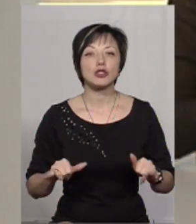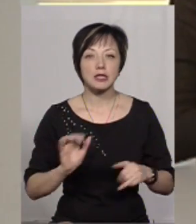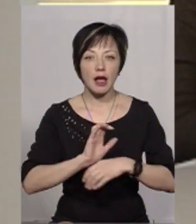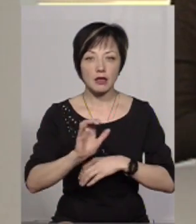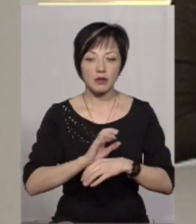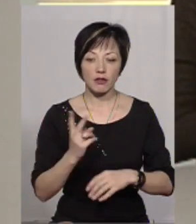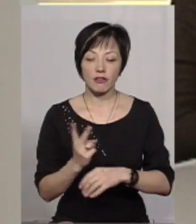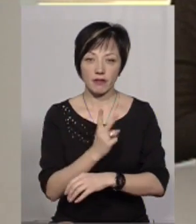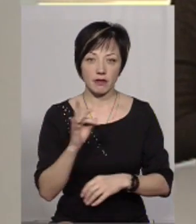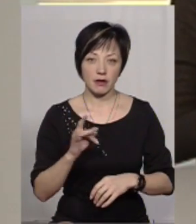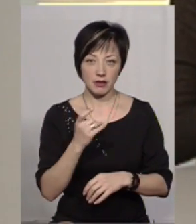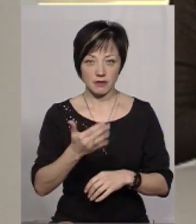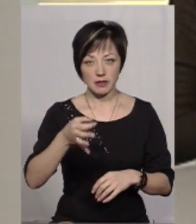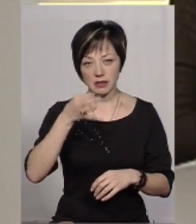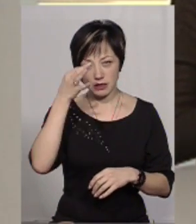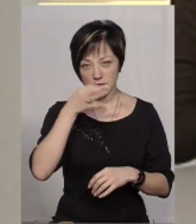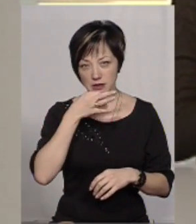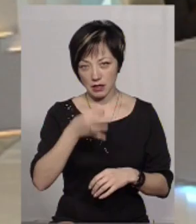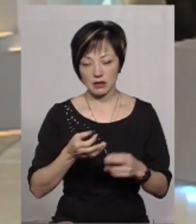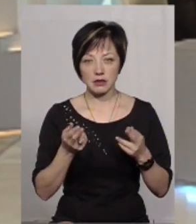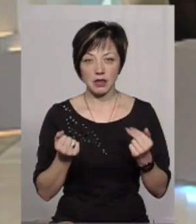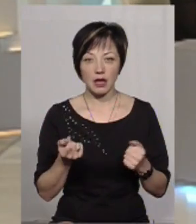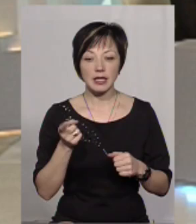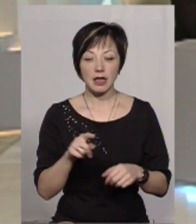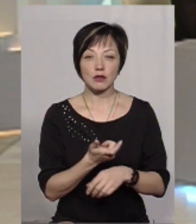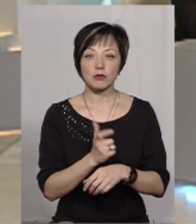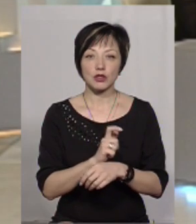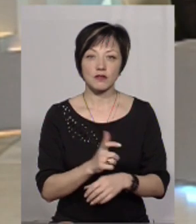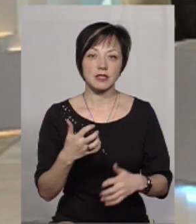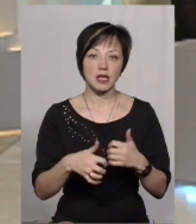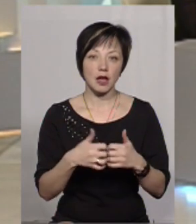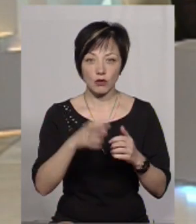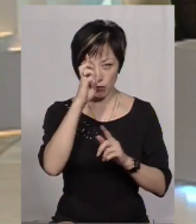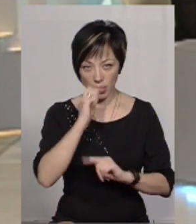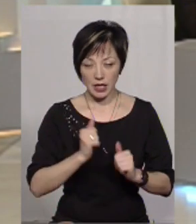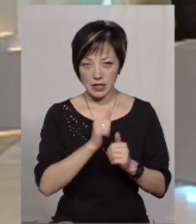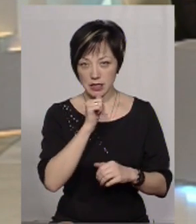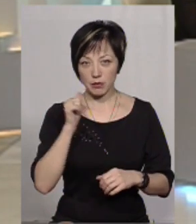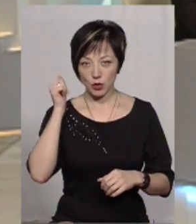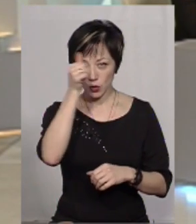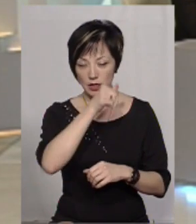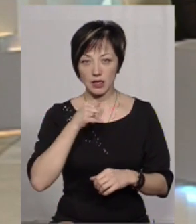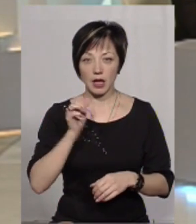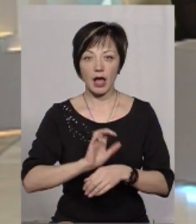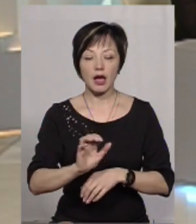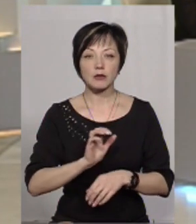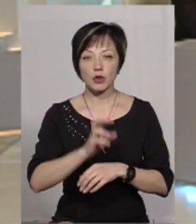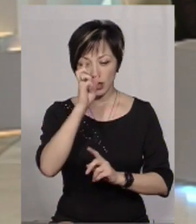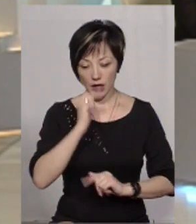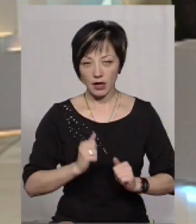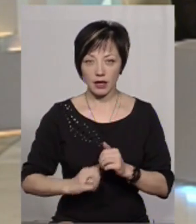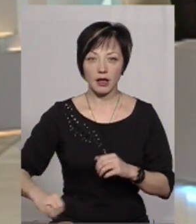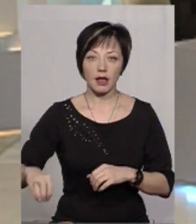експорт, вдвічі збільшився, ви казали, так? Так, навіть більше. Ви знаєте, в середньому по країні за минулий рік експорт до країн